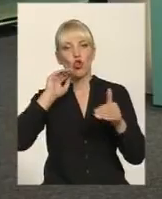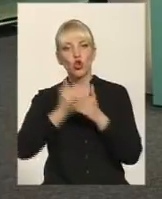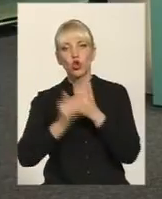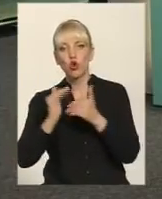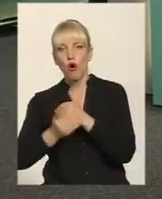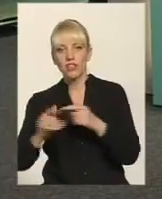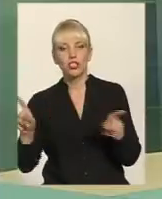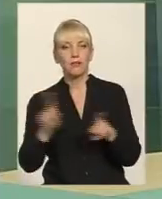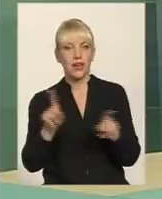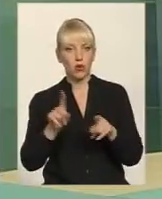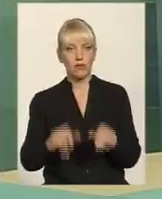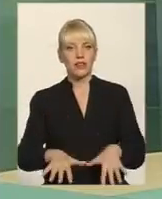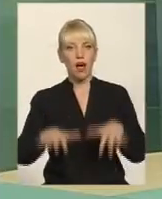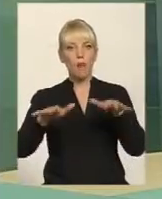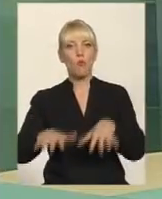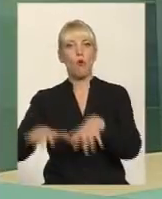якого наповнюється